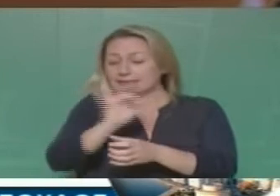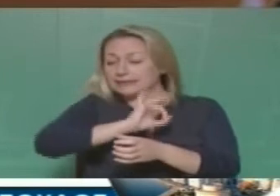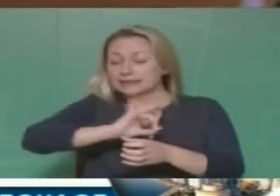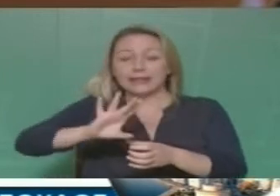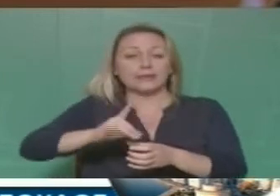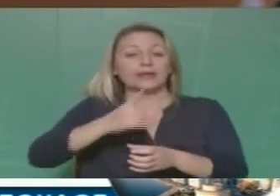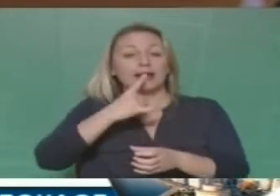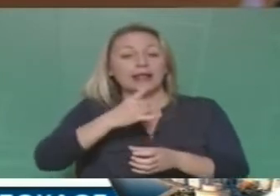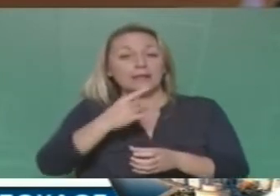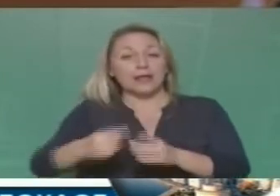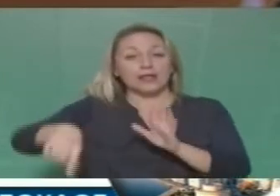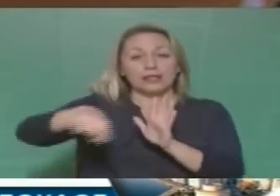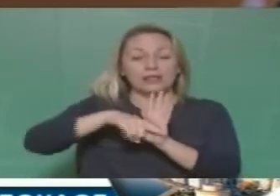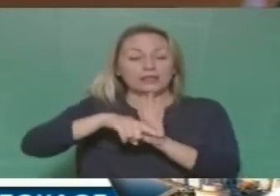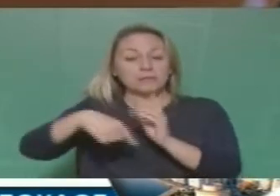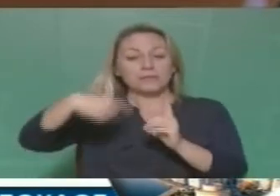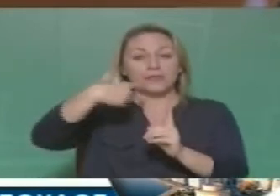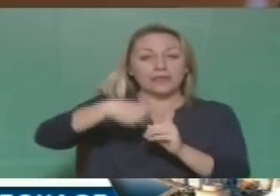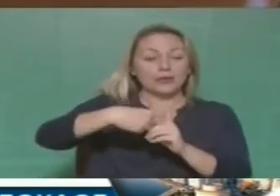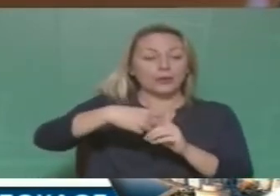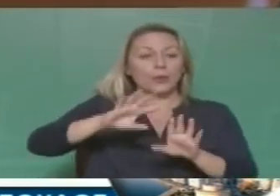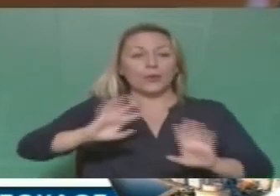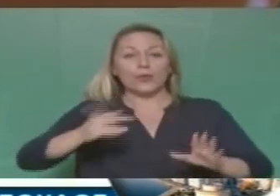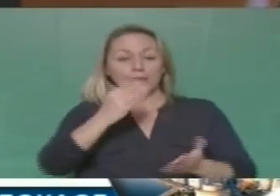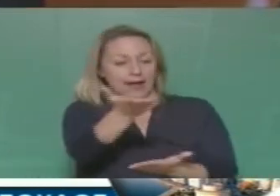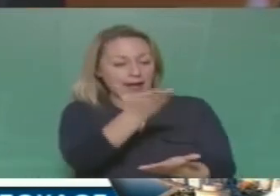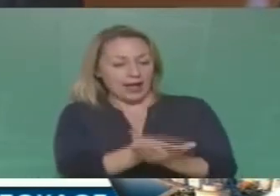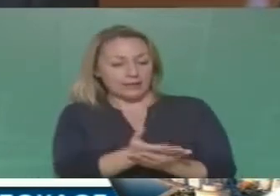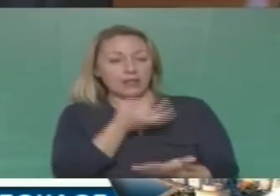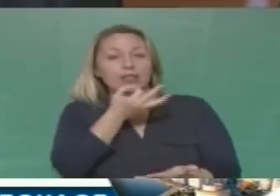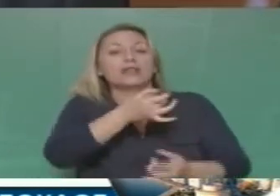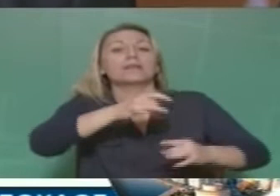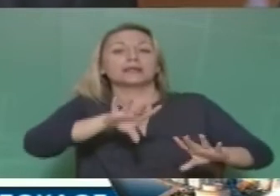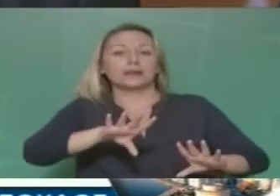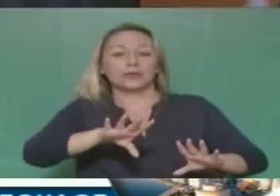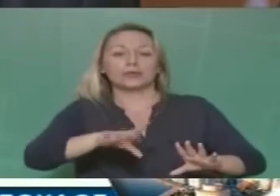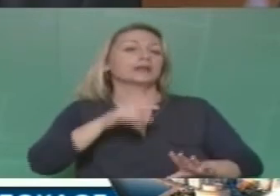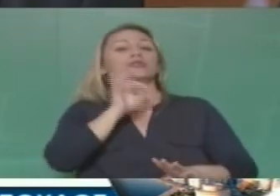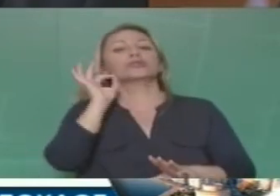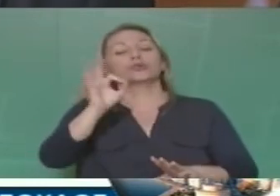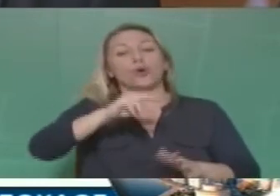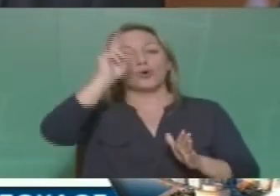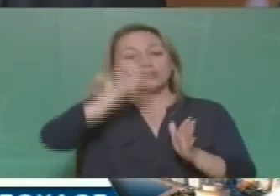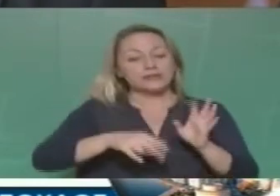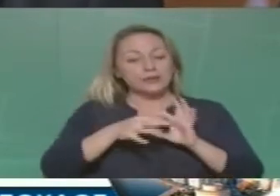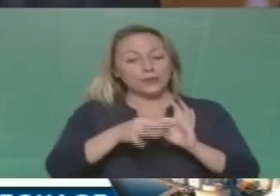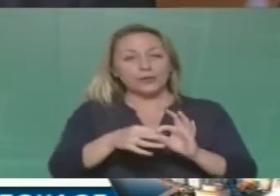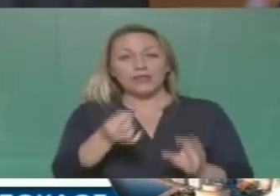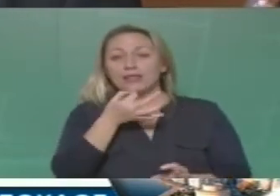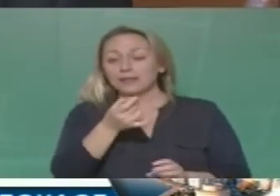να πήρε το λόγο είτε με θετικό είτε με αρνητικό τρόπο απέναντι στο αίτημα των εργαζόμενων για να μην σταματήσει η συμβασή τους.